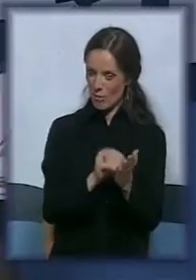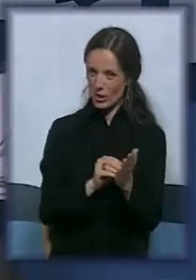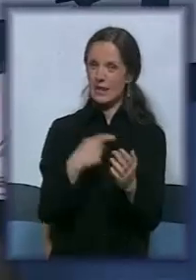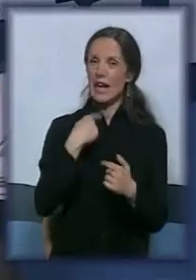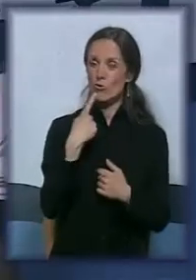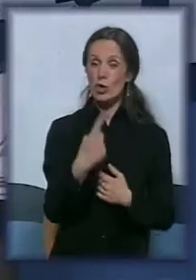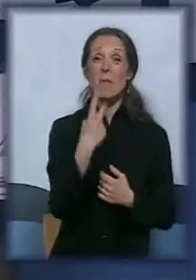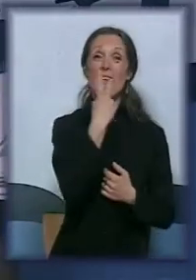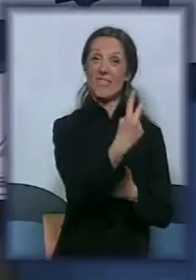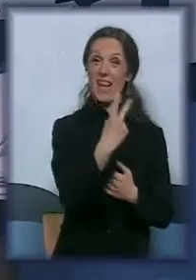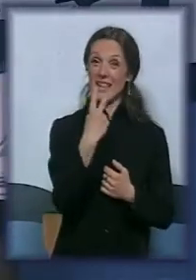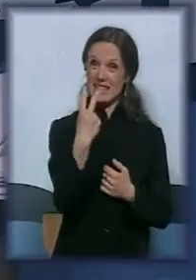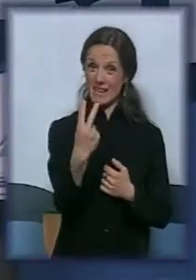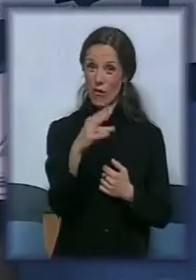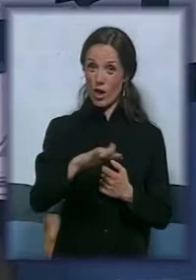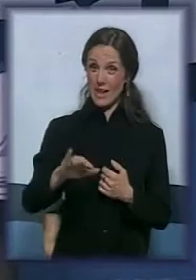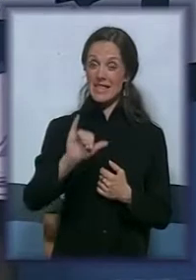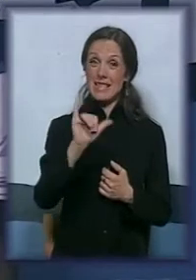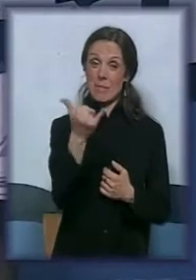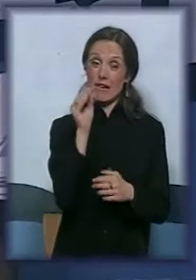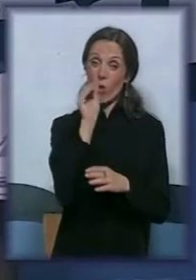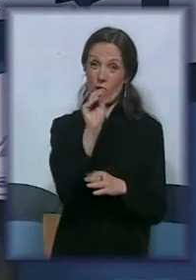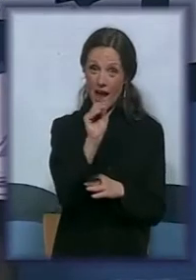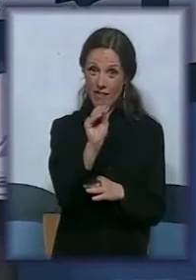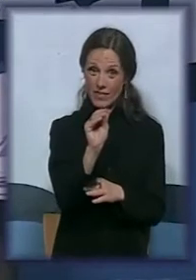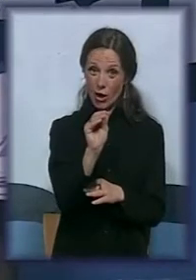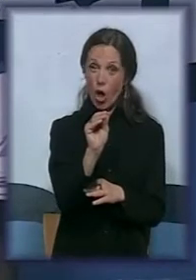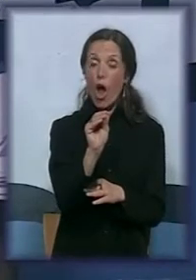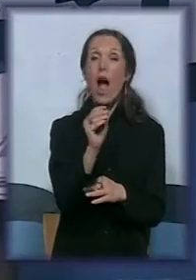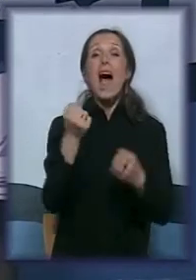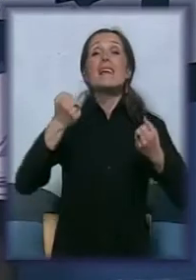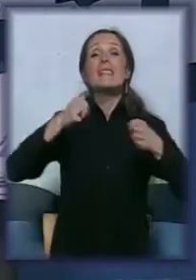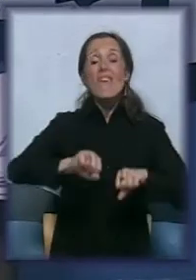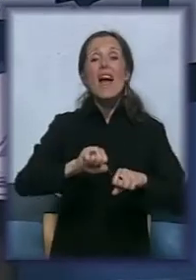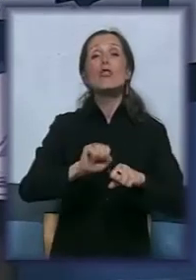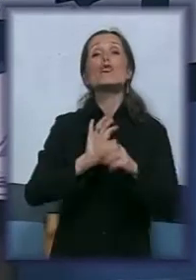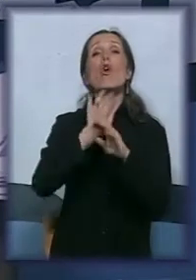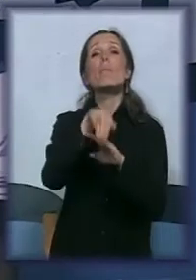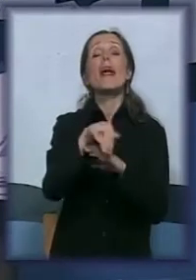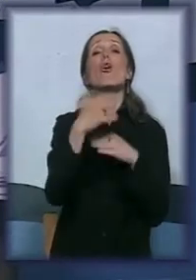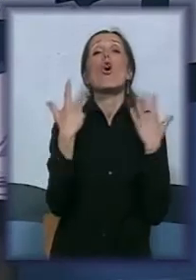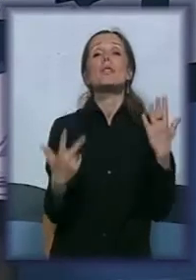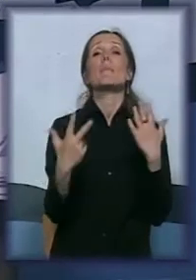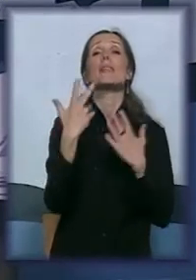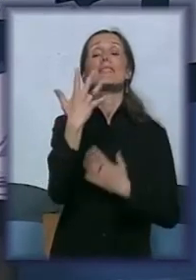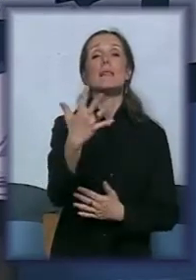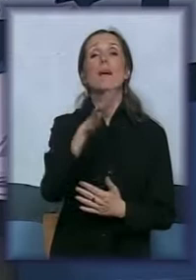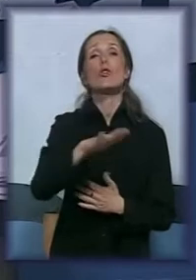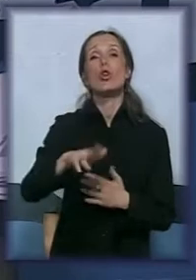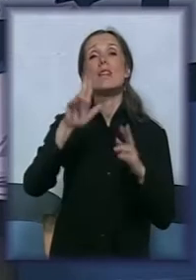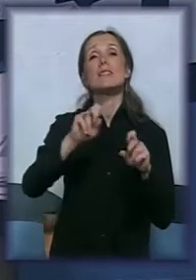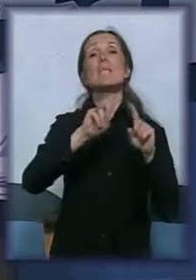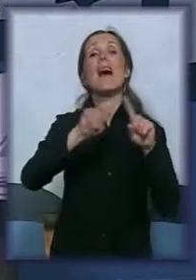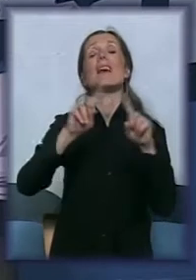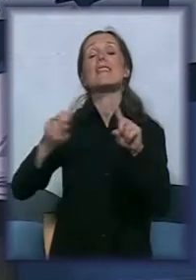22 dece se javilo, a zvanično preko 85 dece ima različite probleme u